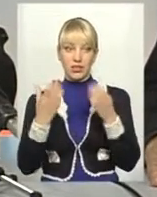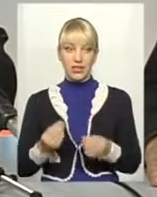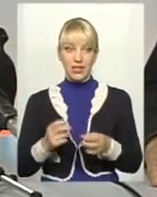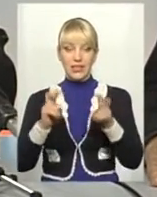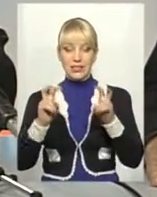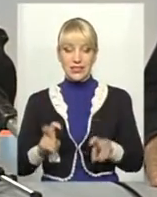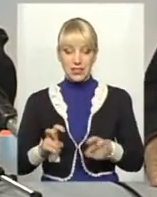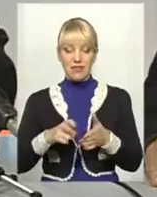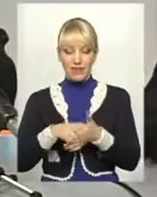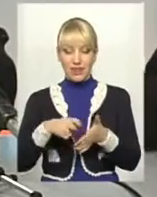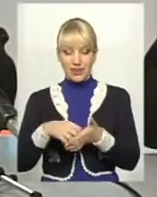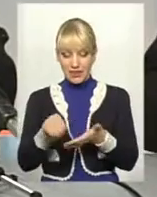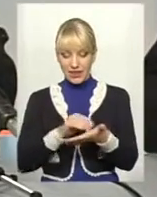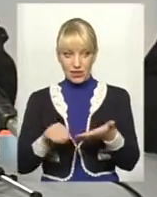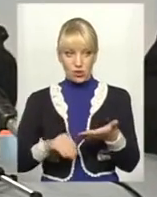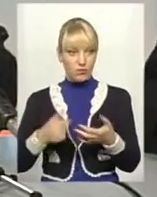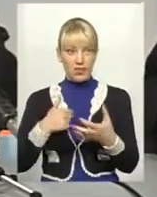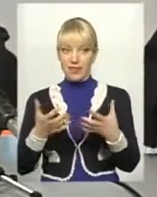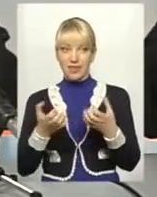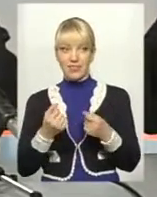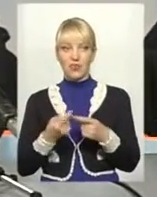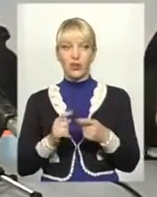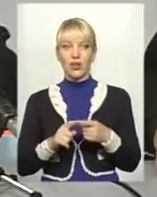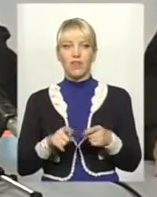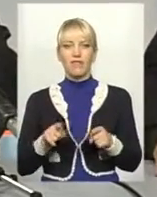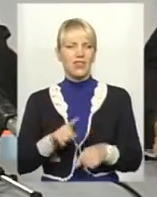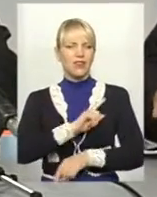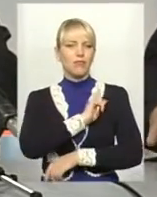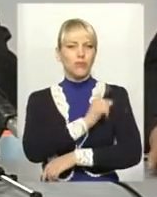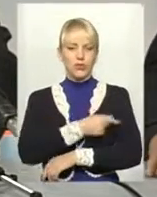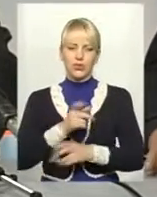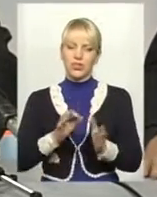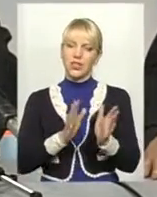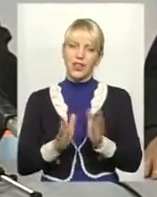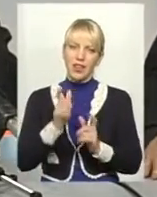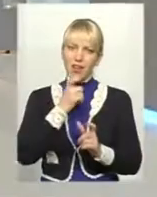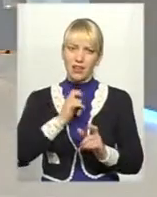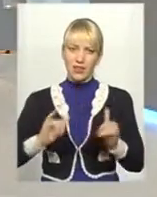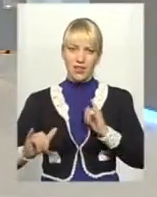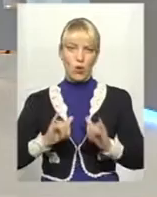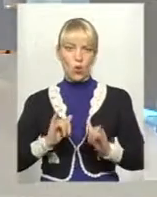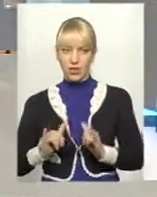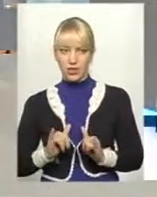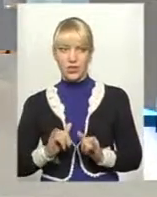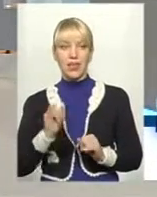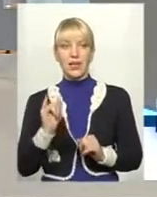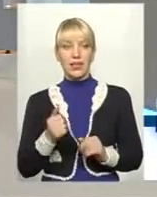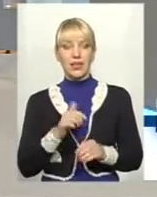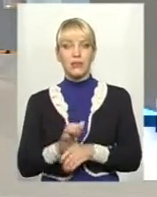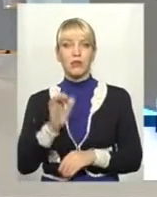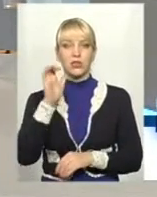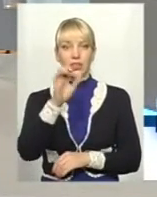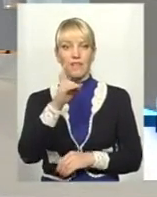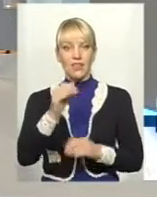листом. Я не взяв його зараз. Він такий потужний, такий лагідний, такий коректий. І послав я його